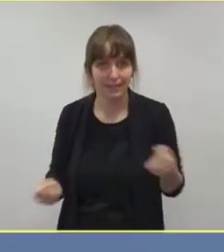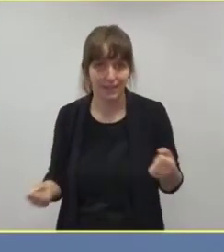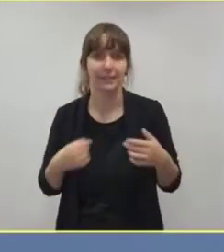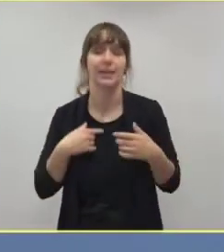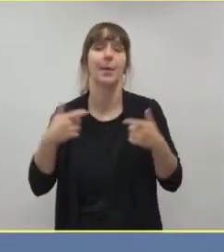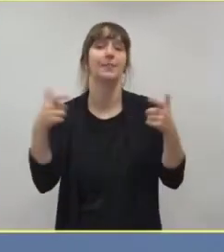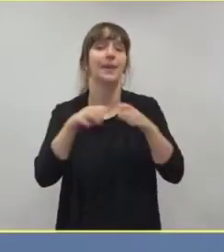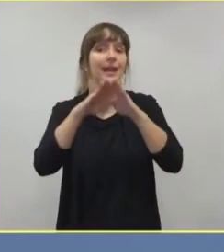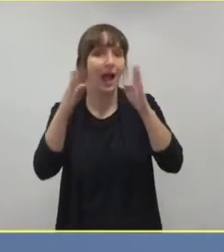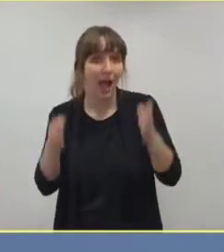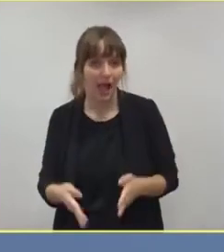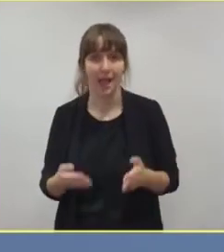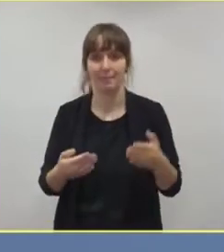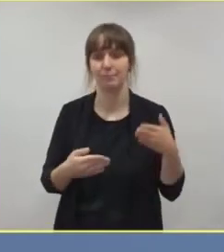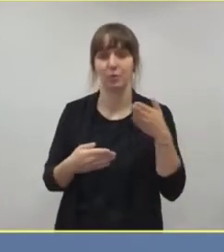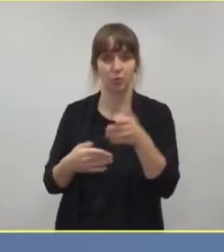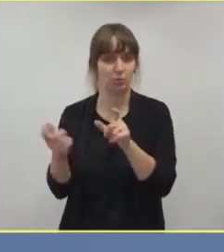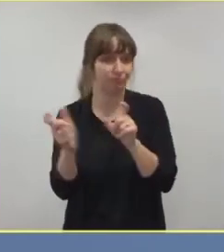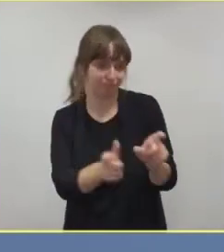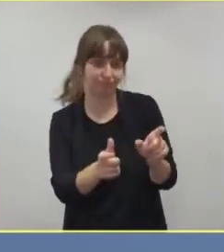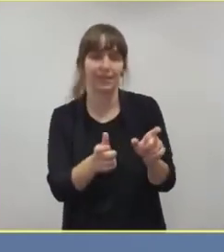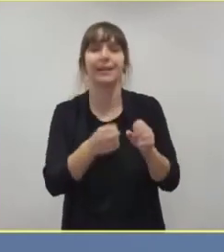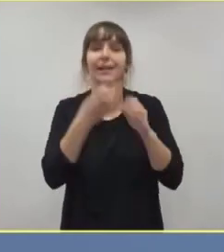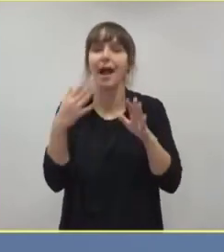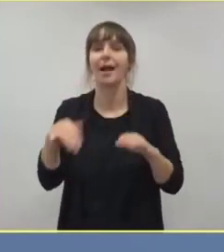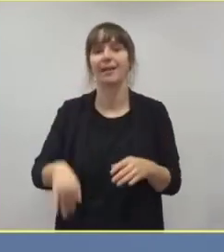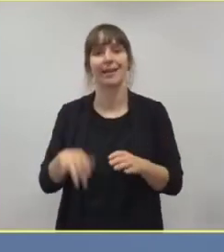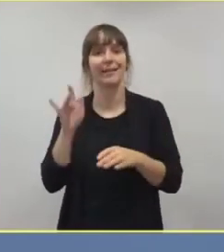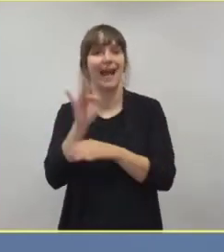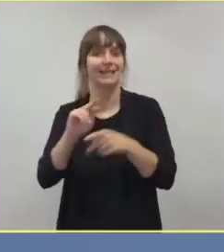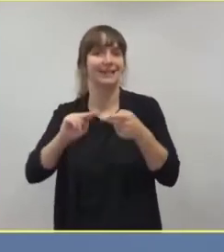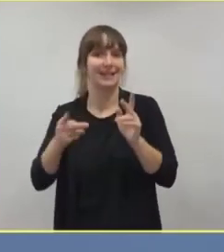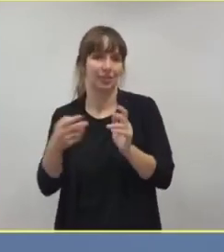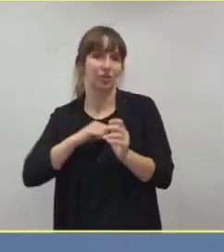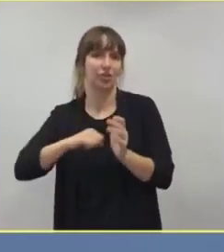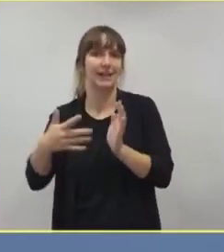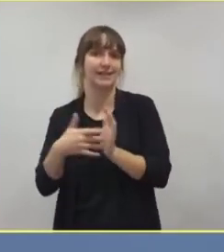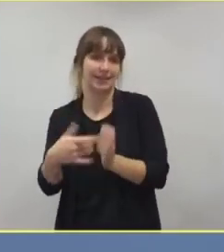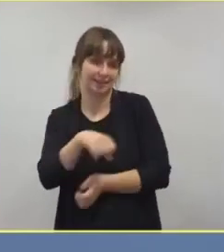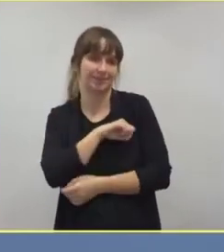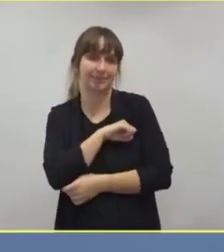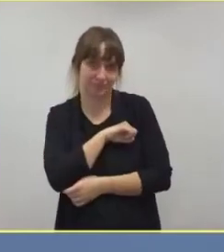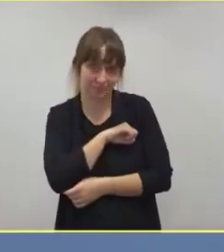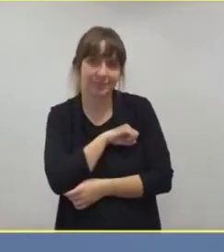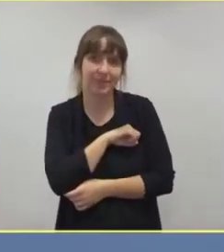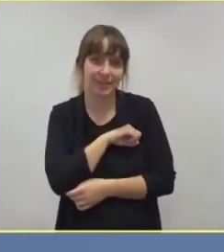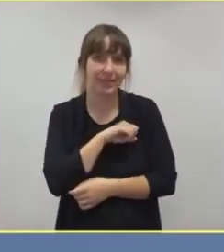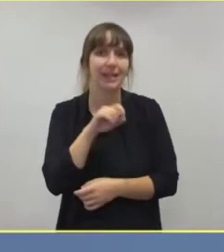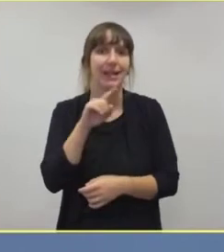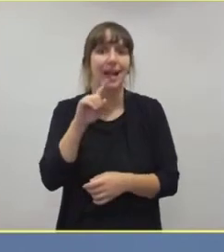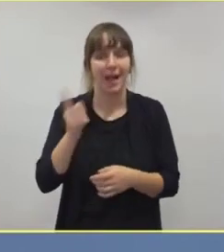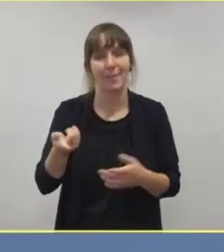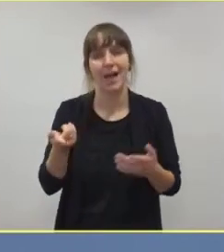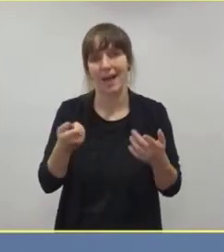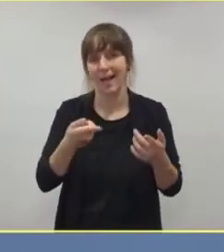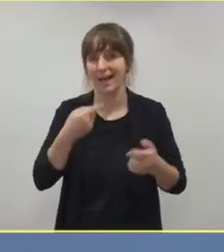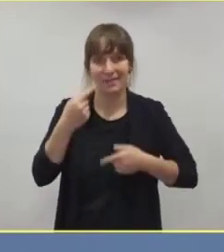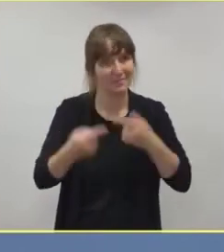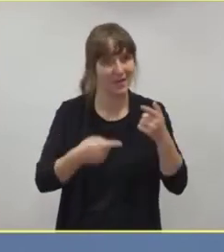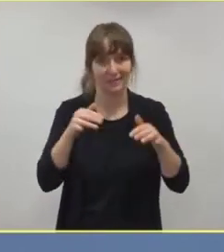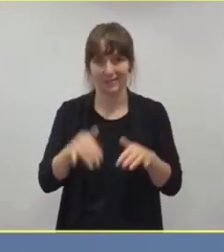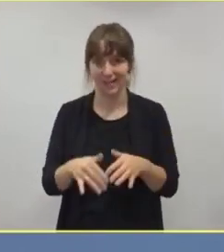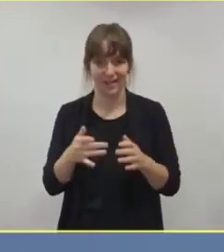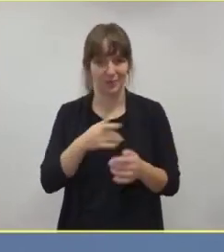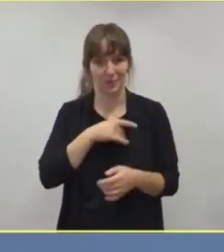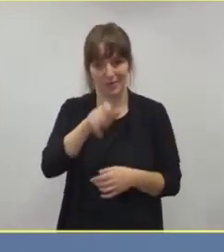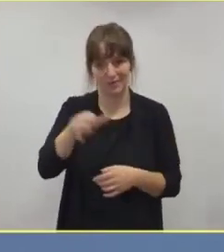in Pflegeheimen, ja, natürlich können uns da Antigentests auch helfen, aber das alles geht natürlich auch immer mit Auswirkungen einher für